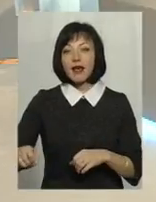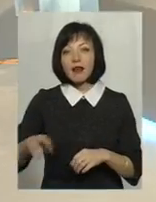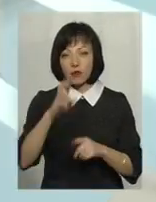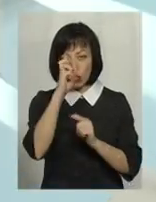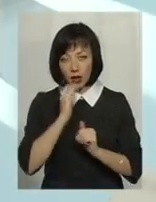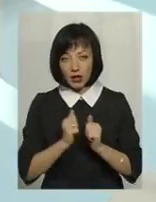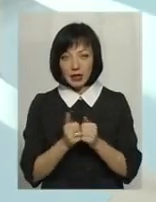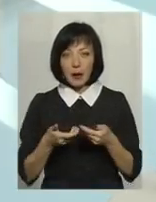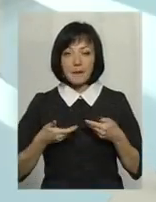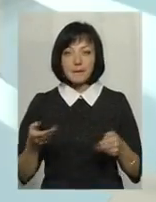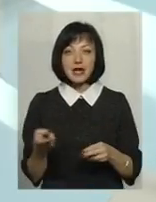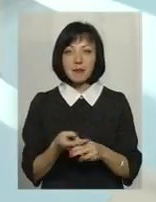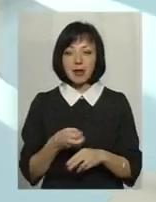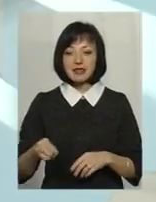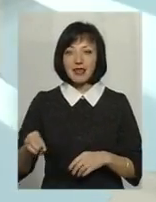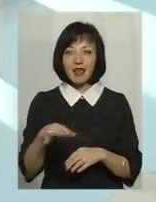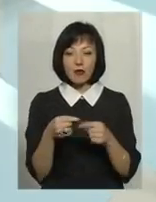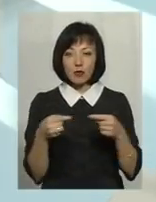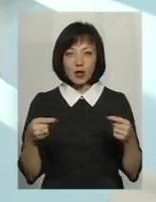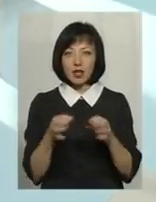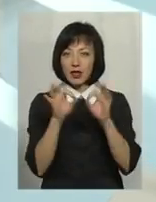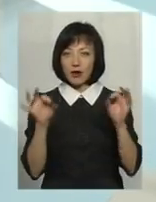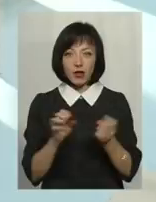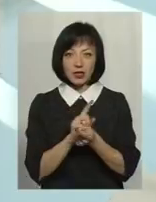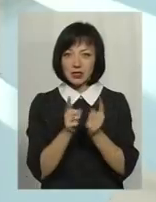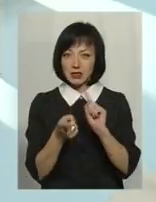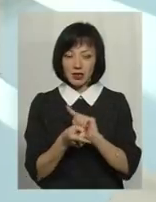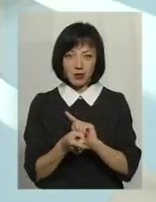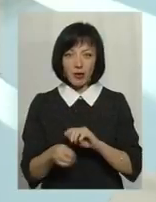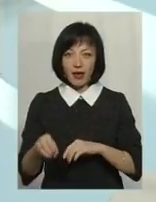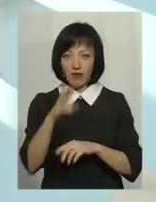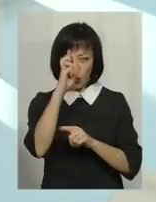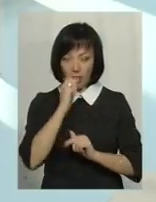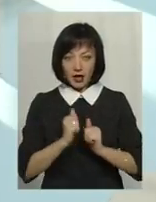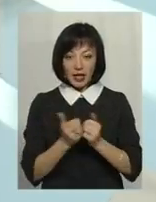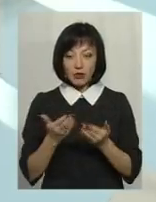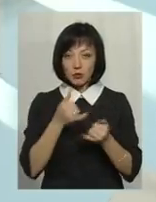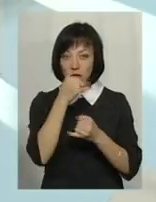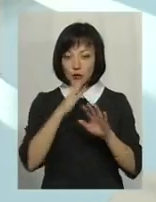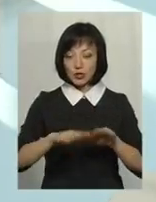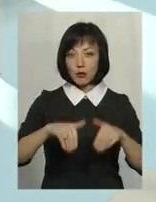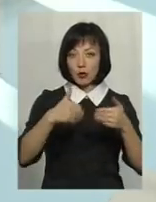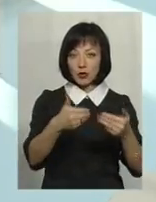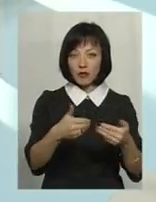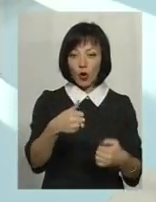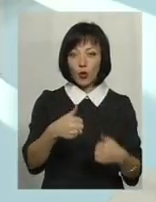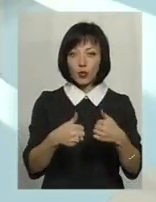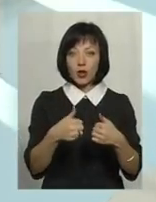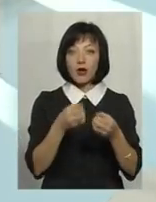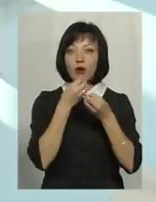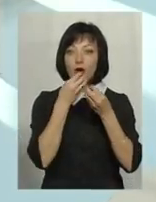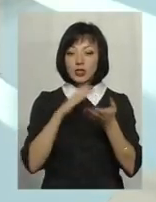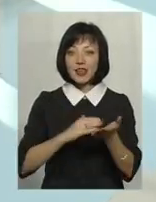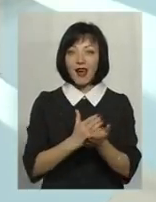ми без європейського продукту ніколи не станемо європейською країною. Тобто якщо ми не зможемо їм запропонувати конкурентний продукт на